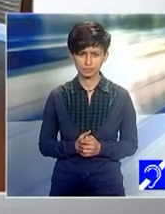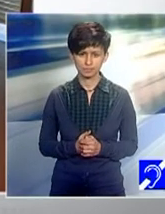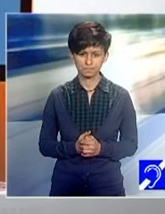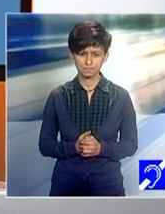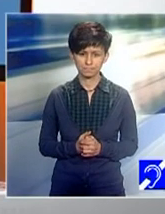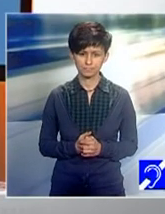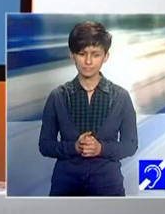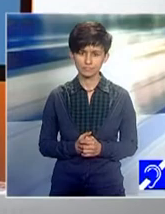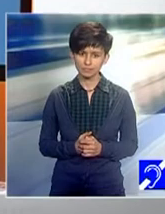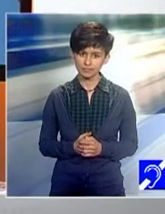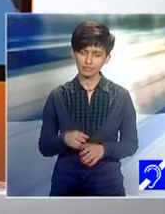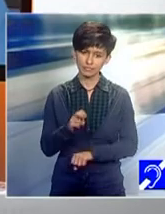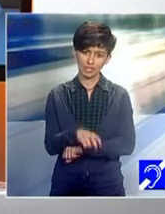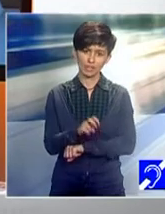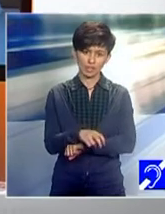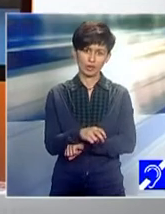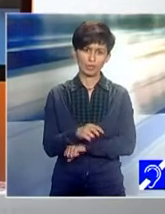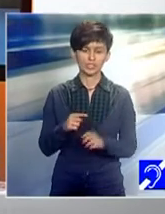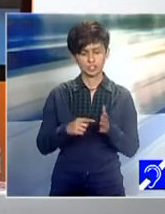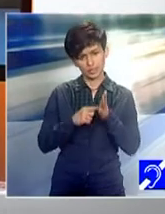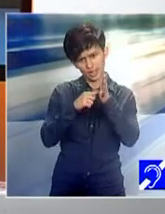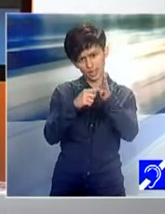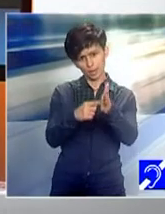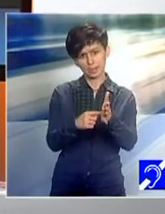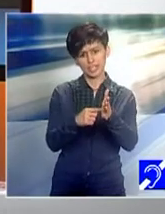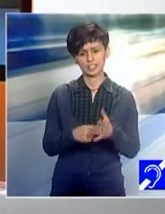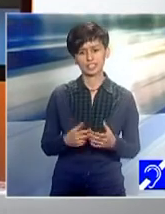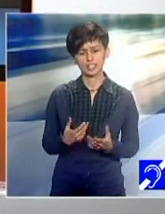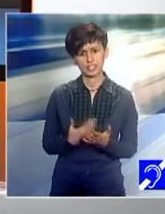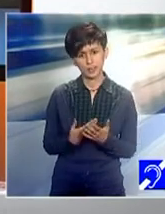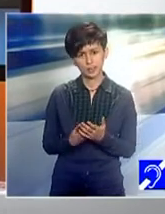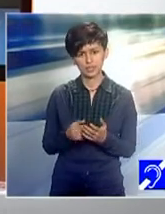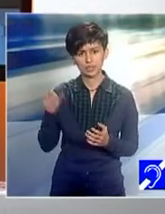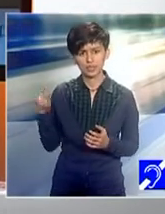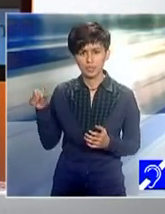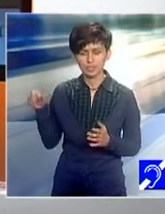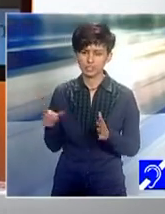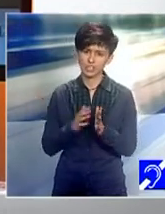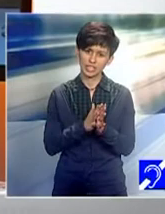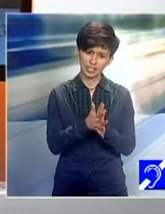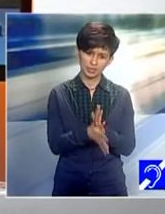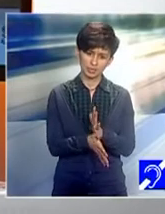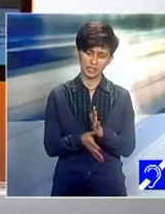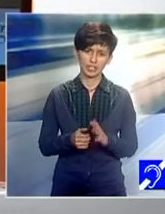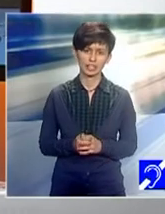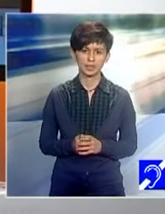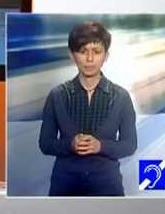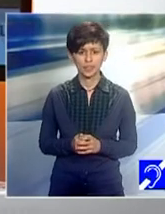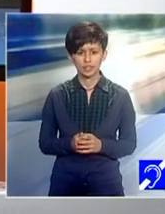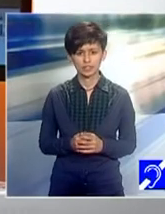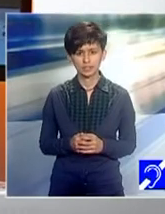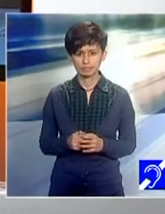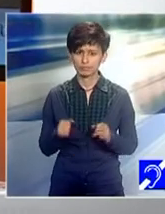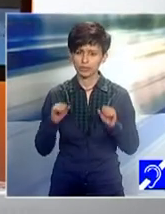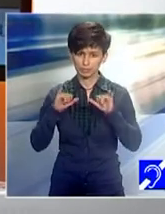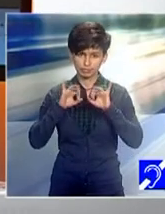Așadar, iată, o participare care a reprezentat pentru cei care au fost implicați ocazie pentru a-și dezvolta nu numai competențele